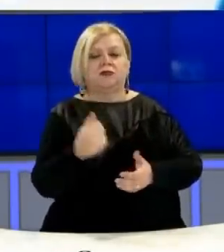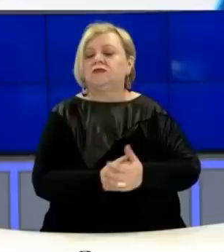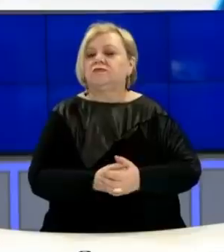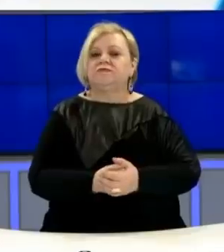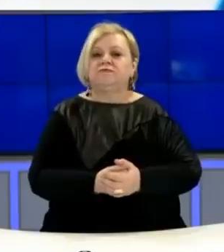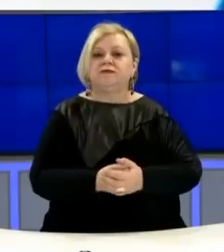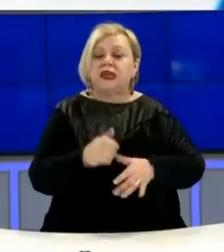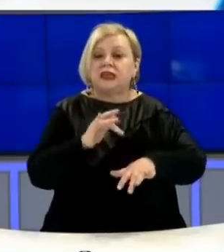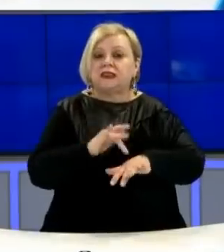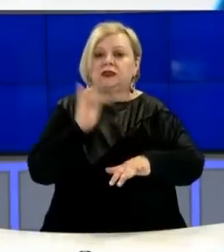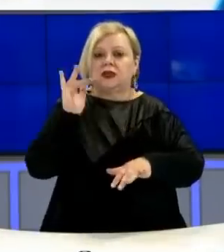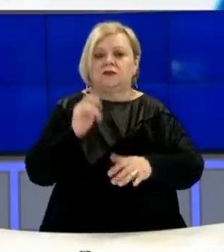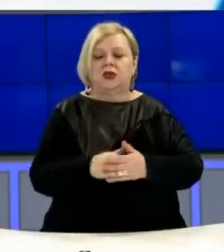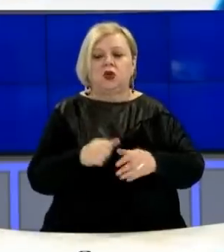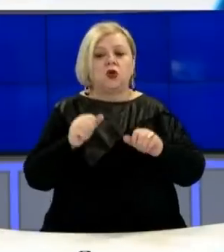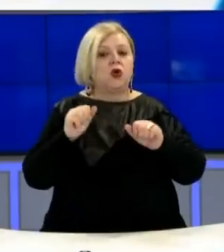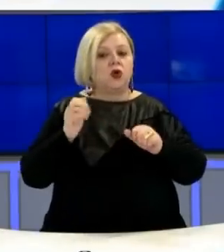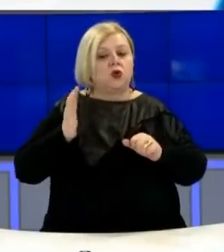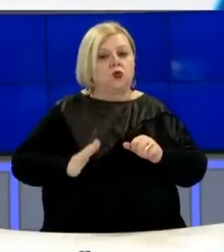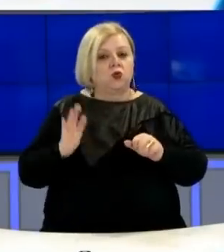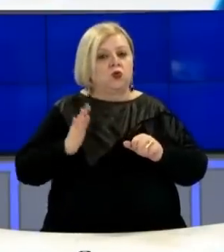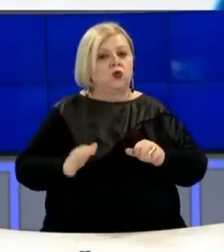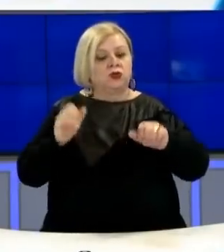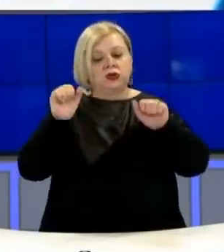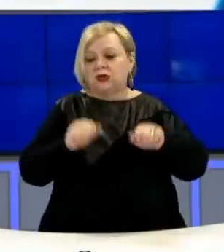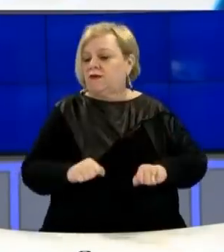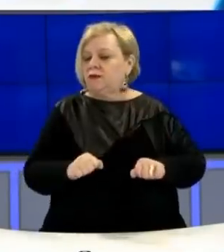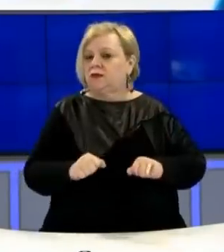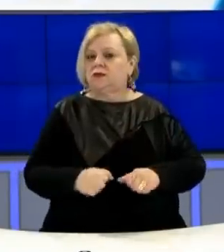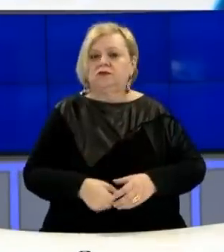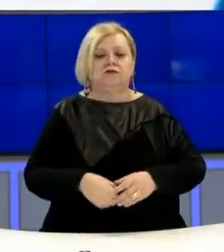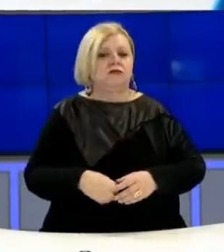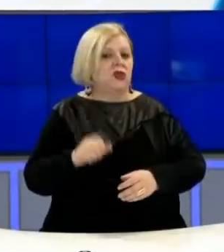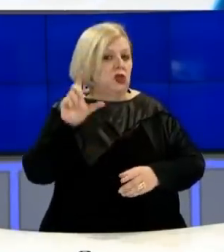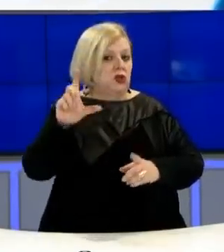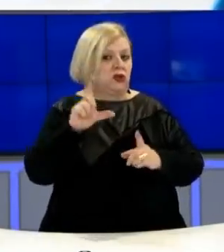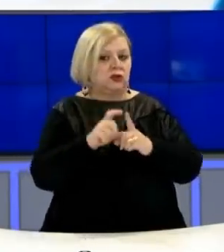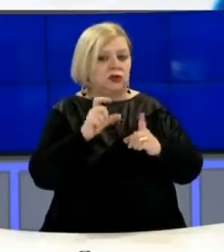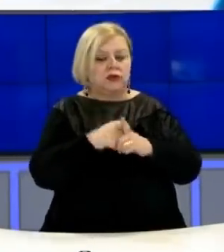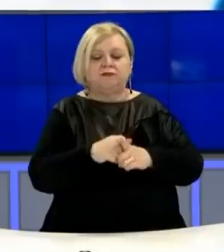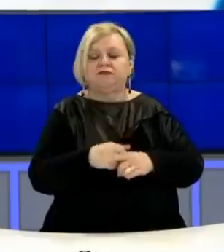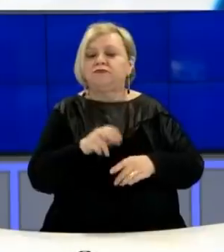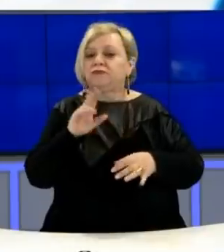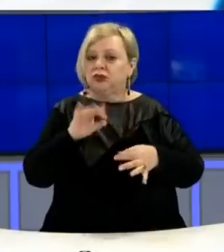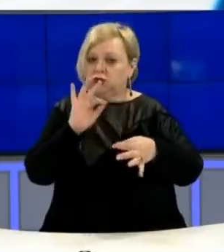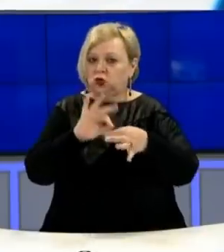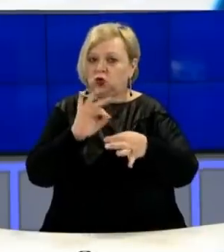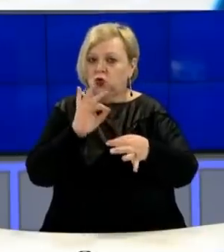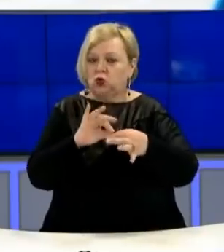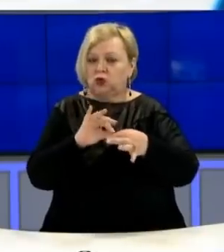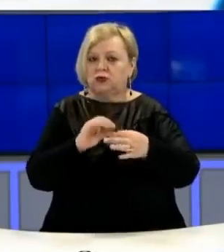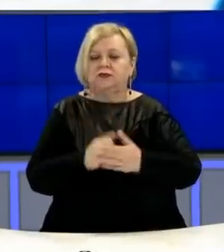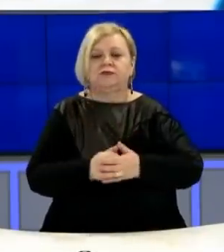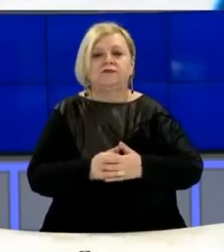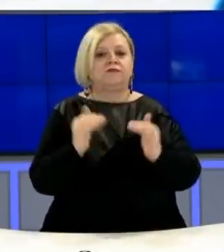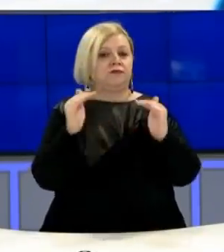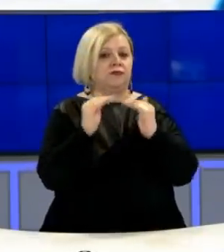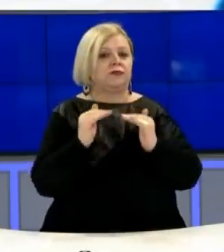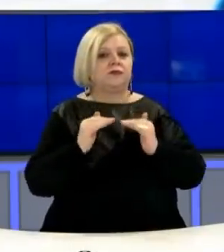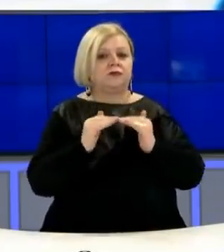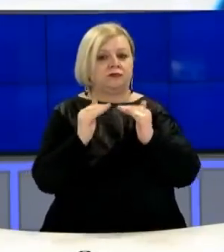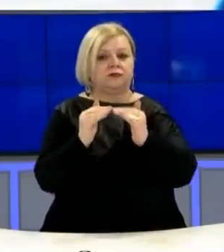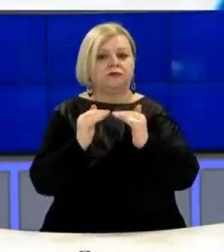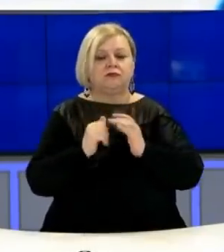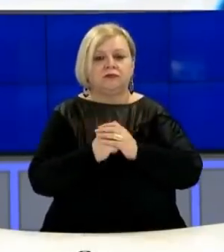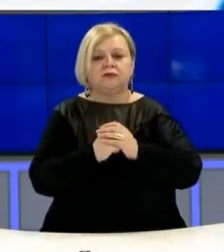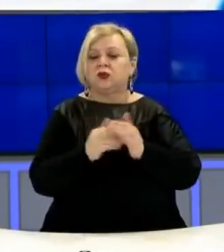që veç me një kulturë qeverise që që që ka hile dhe kës, kemujt me rujtë atë unitetin shoshenorë,